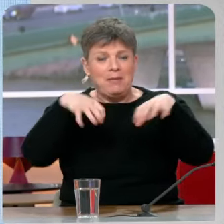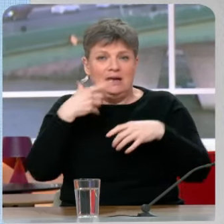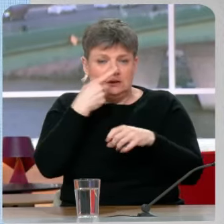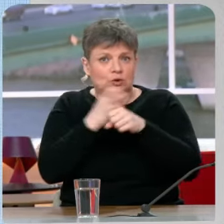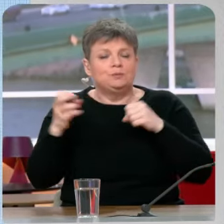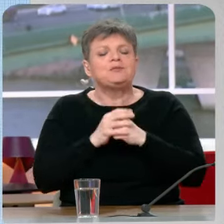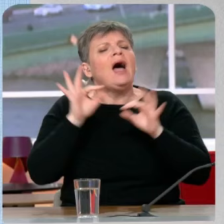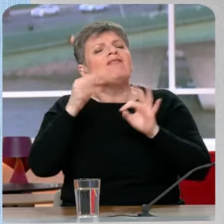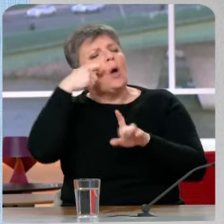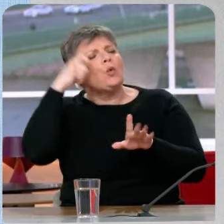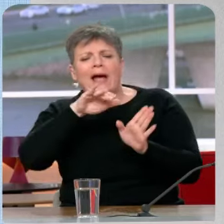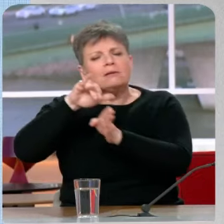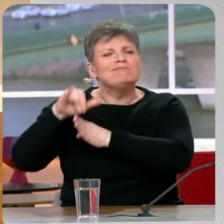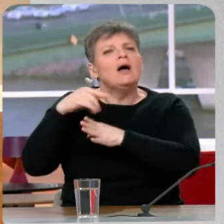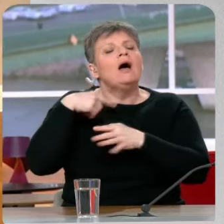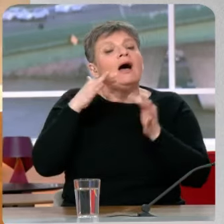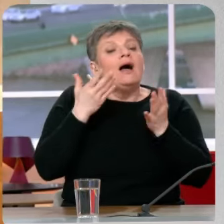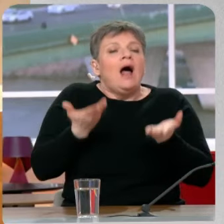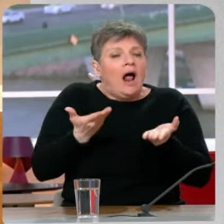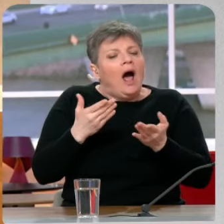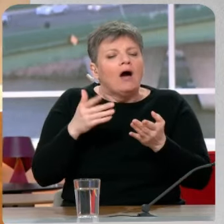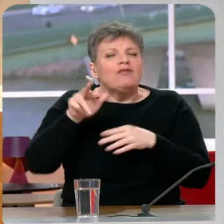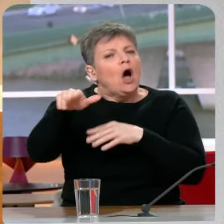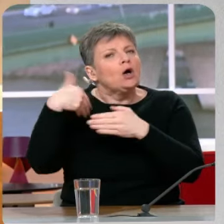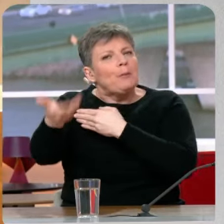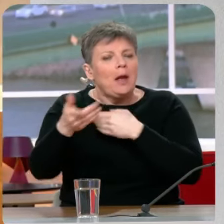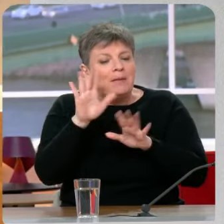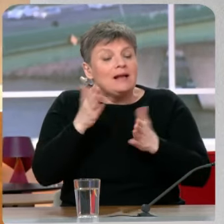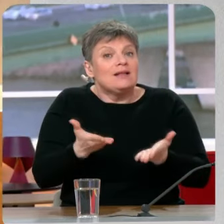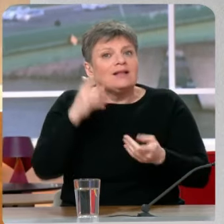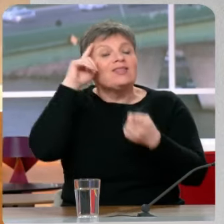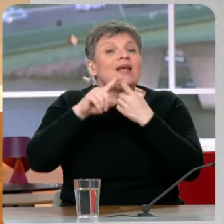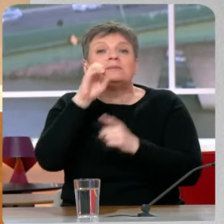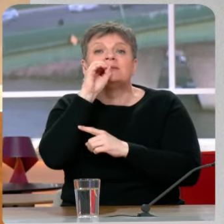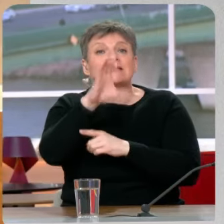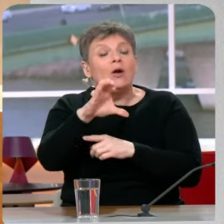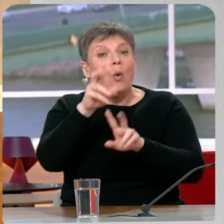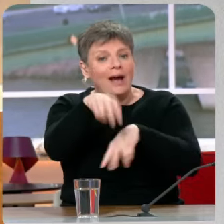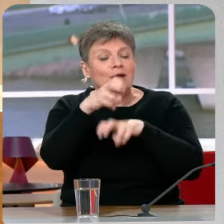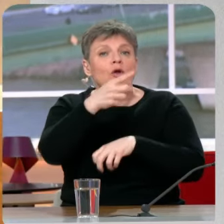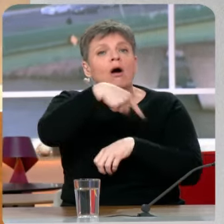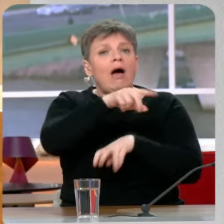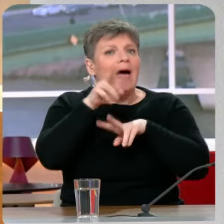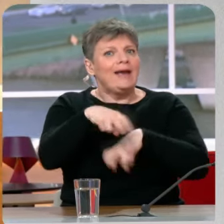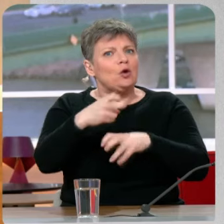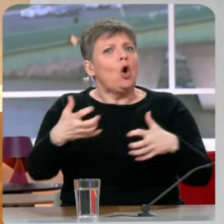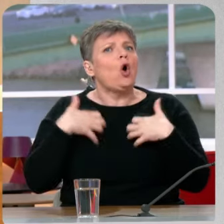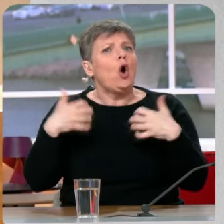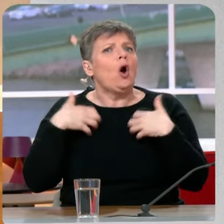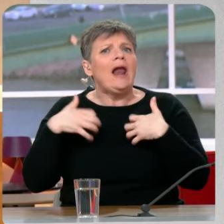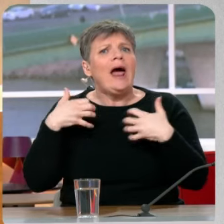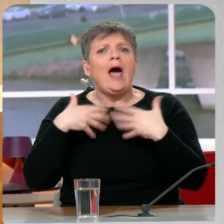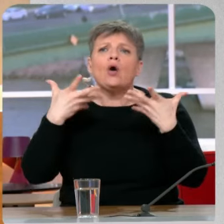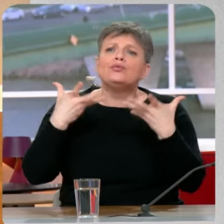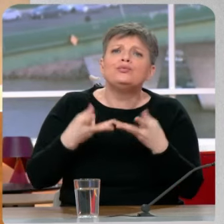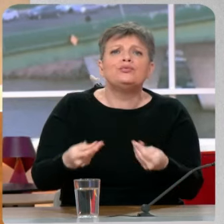sur l'Ukraine, je voulais vous parler du salon de'agriculture qui s'ouvre demain. La grogne des agriculteurs ne retombe pas. Vous le savez, le président de la République veut